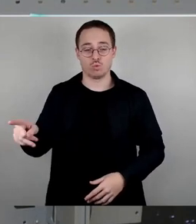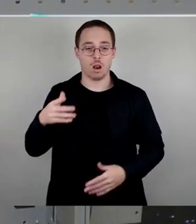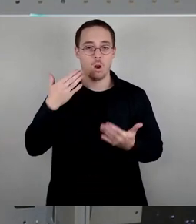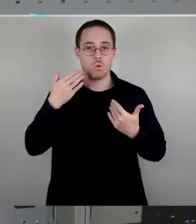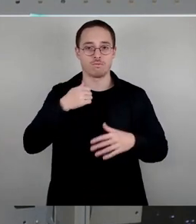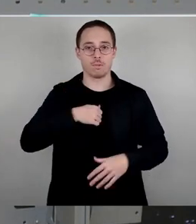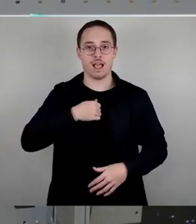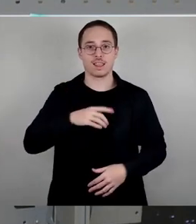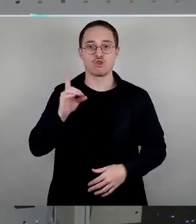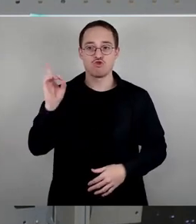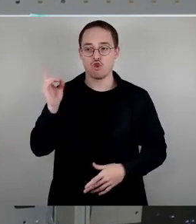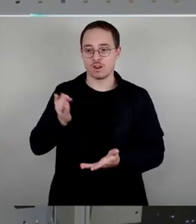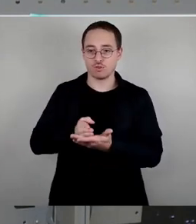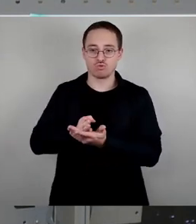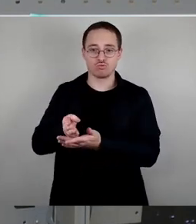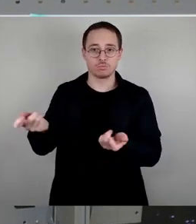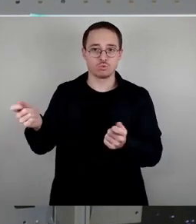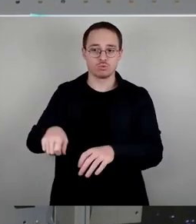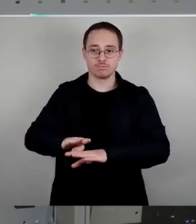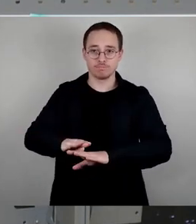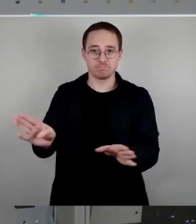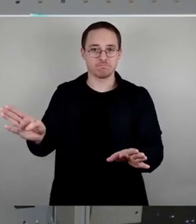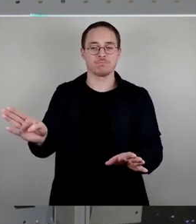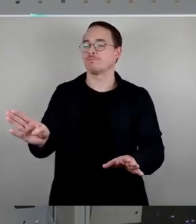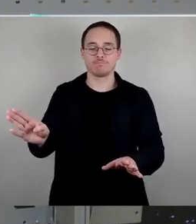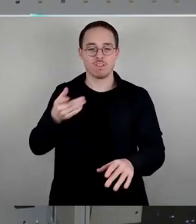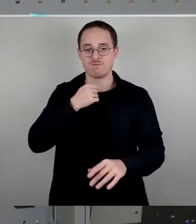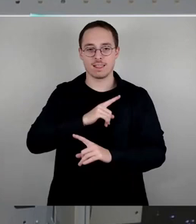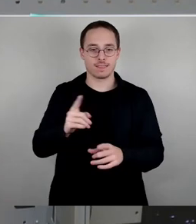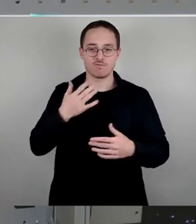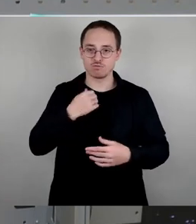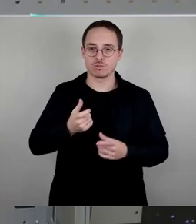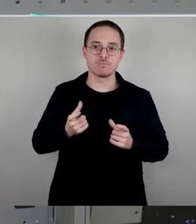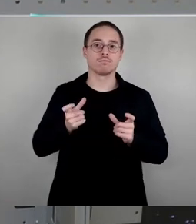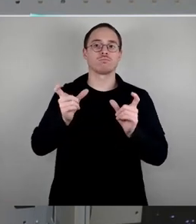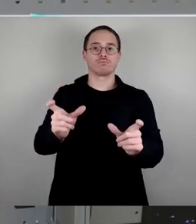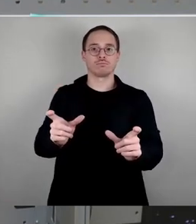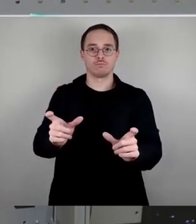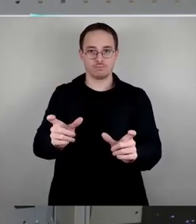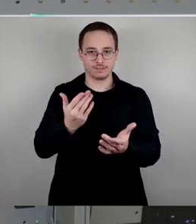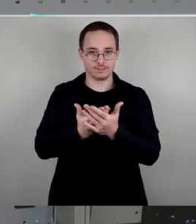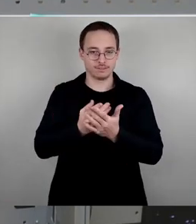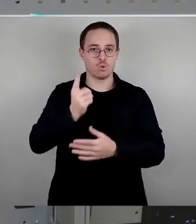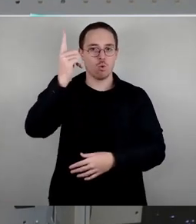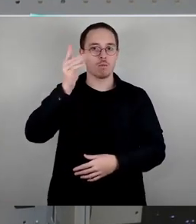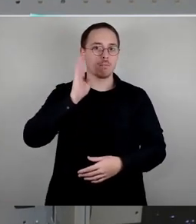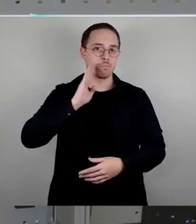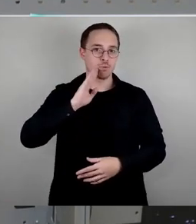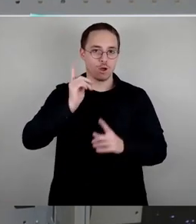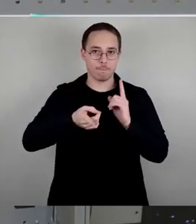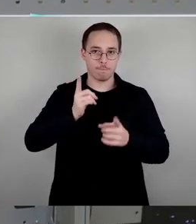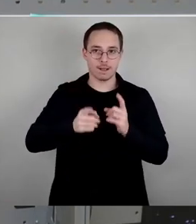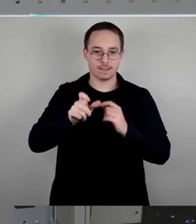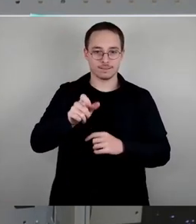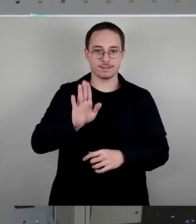Luftbades Dölchen abgewendet wird und dass wir den Oberbürgermeister beauftragen, den Einsatz von